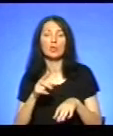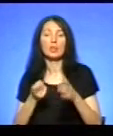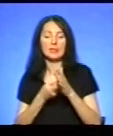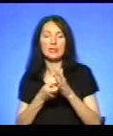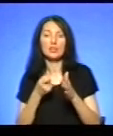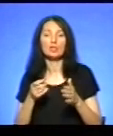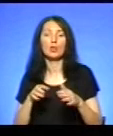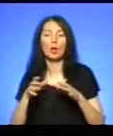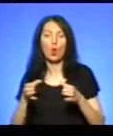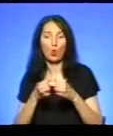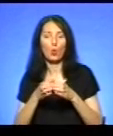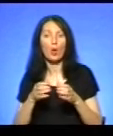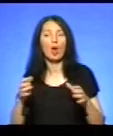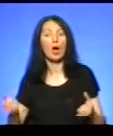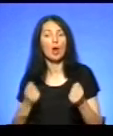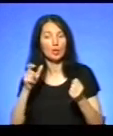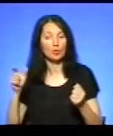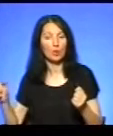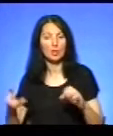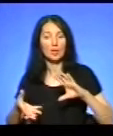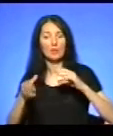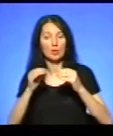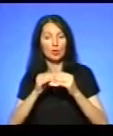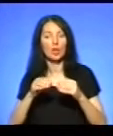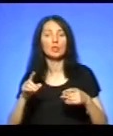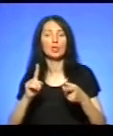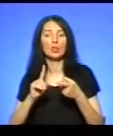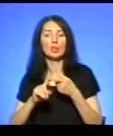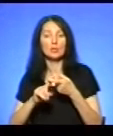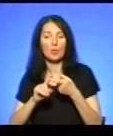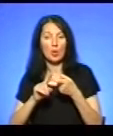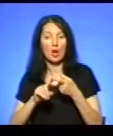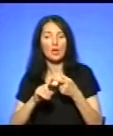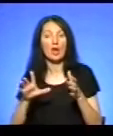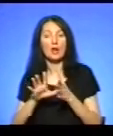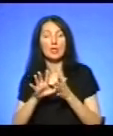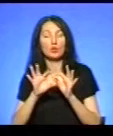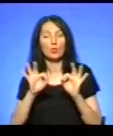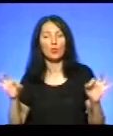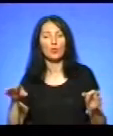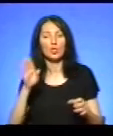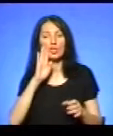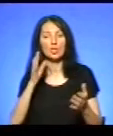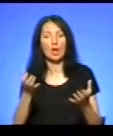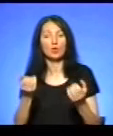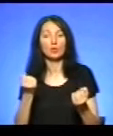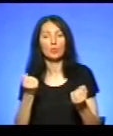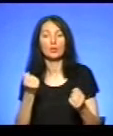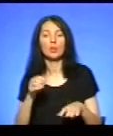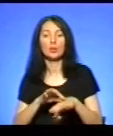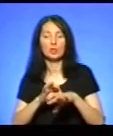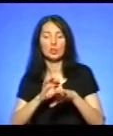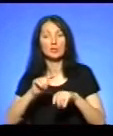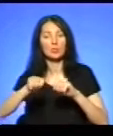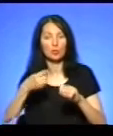група, рятувальники. Внаслідок замикання електропорводки, жінка отримала тілесні